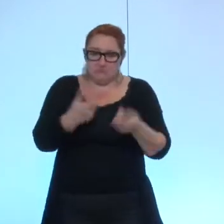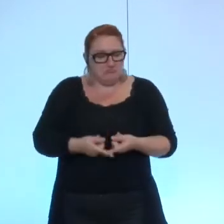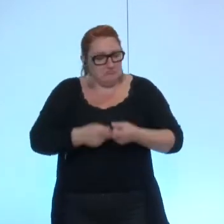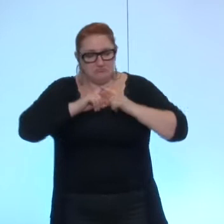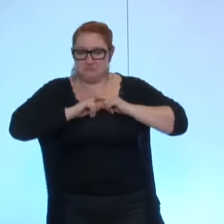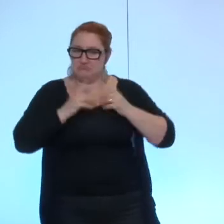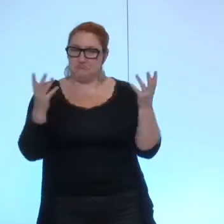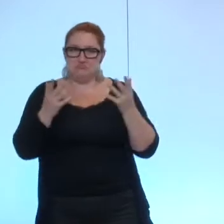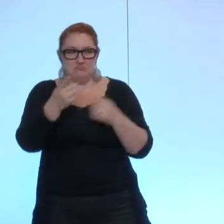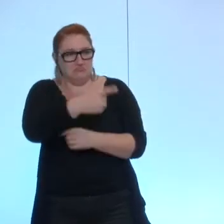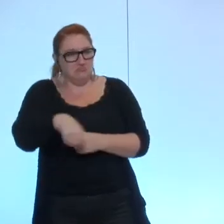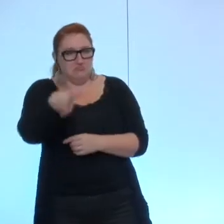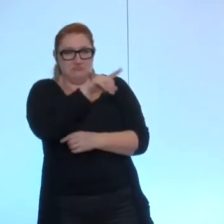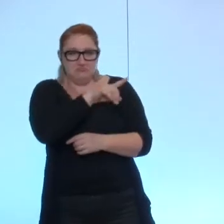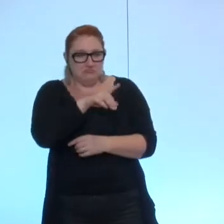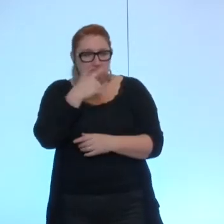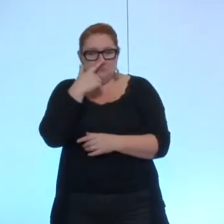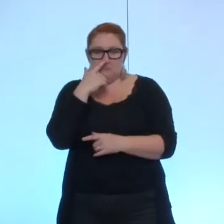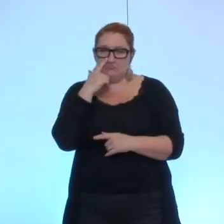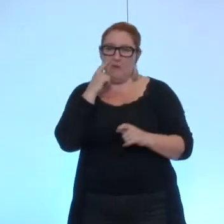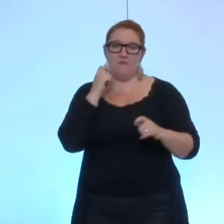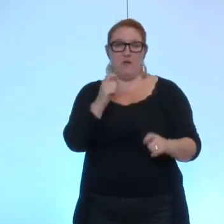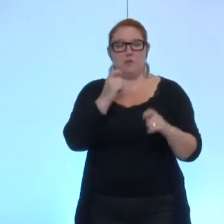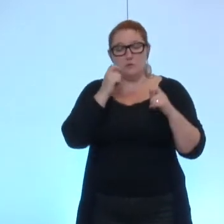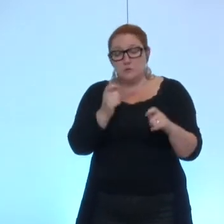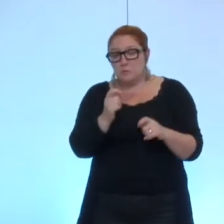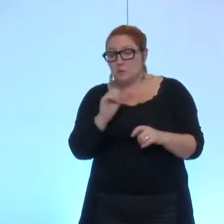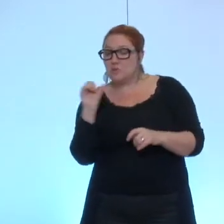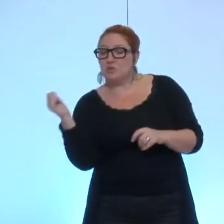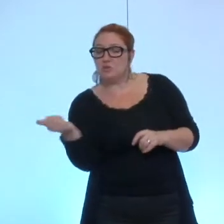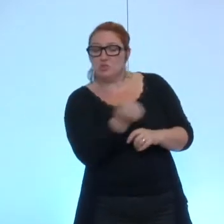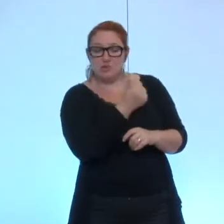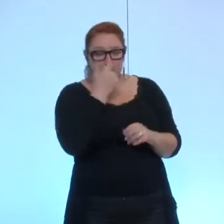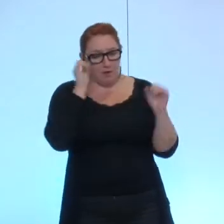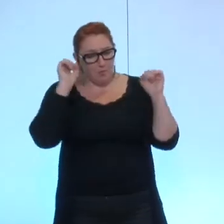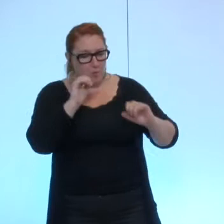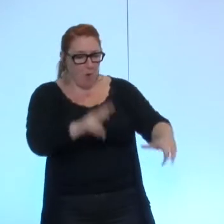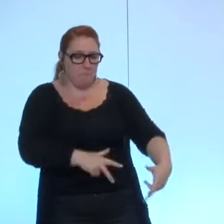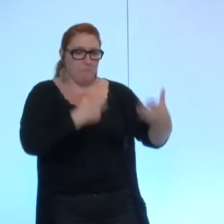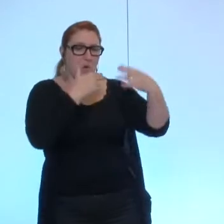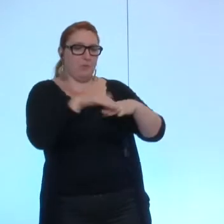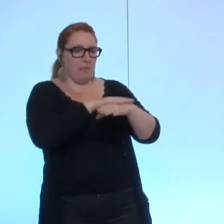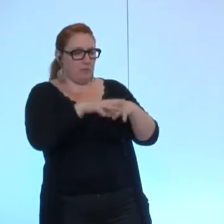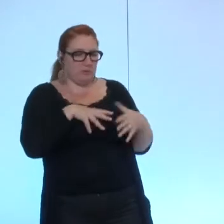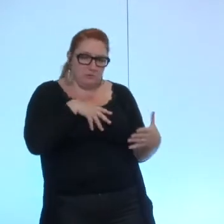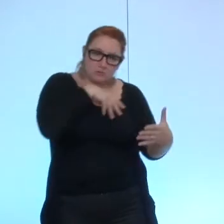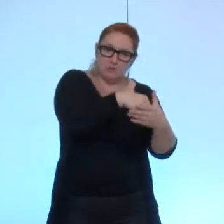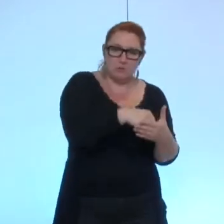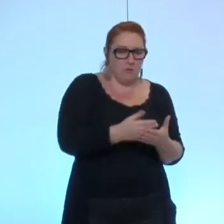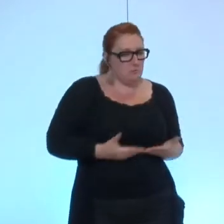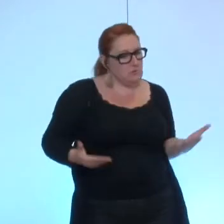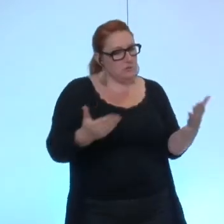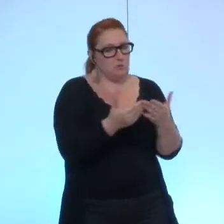particulièrement attentifs à ce que chacune, chacun d'entre eux puisse exercer son mandat dans les meilleures conditions possibles.